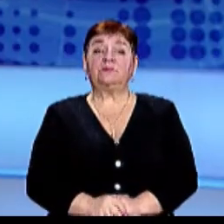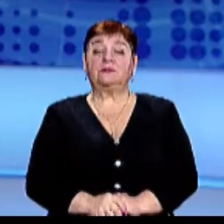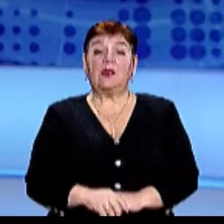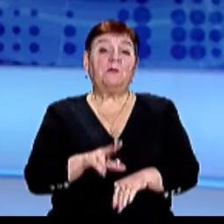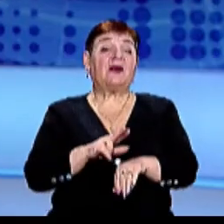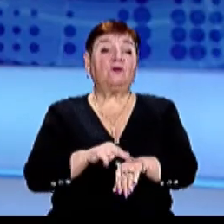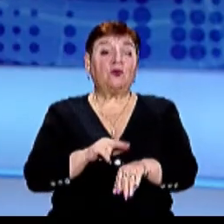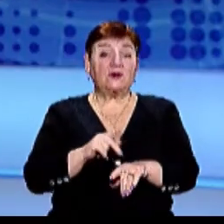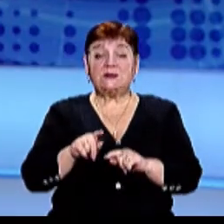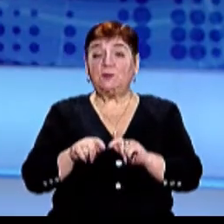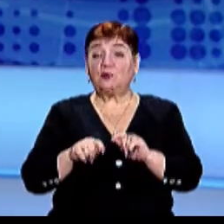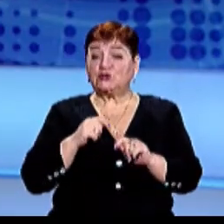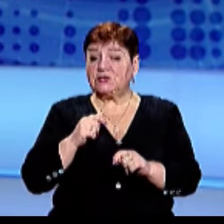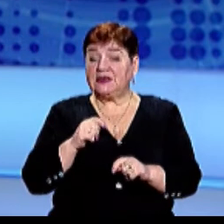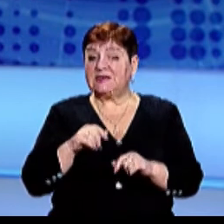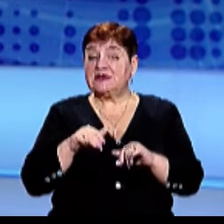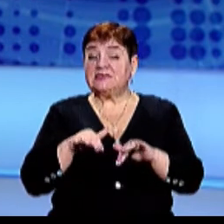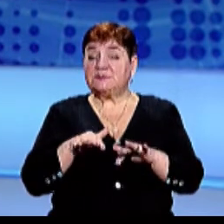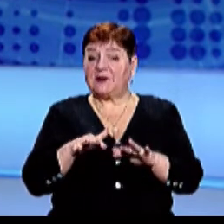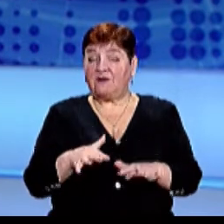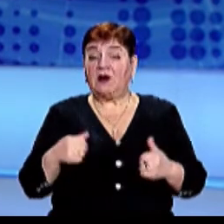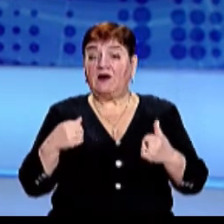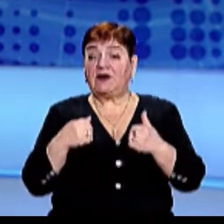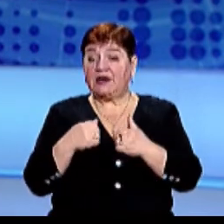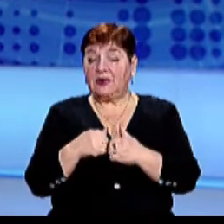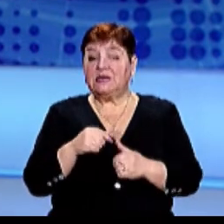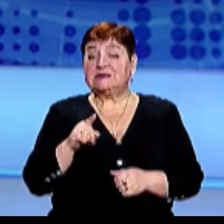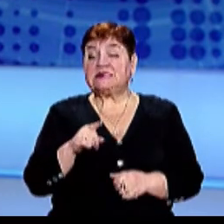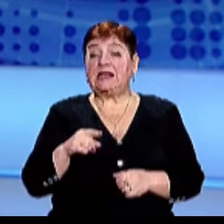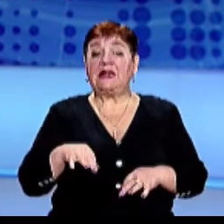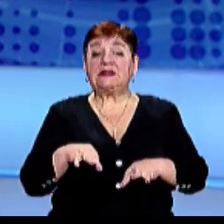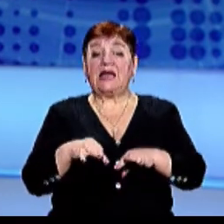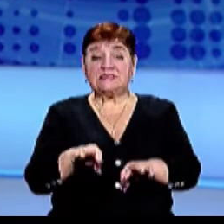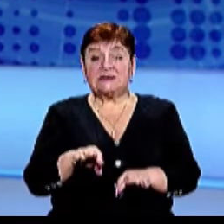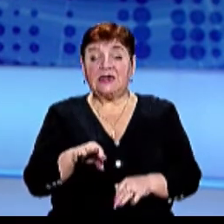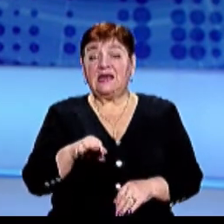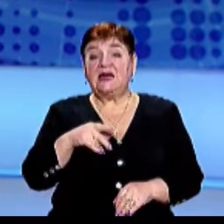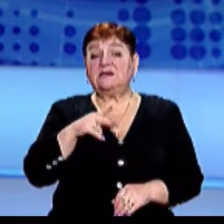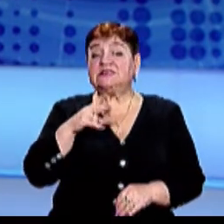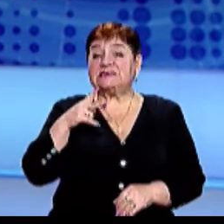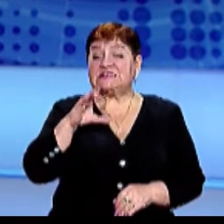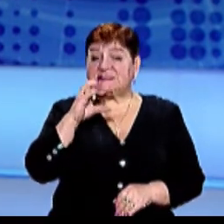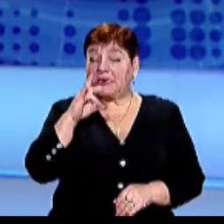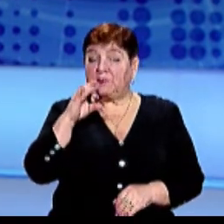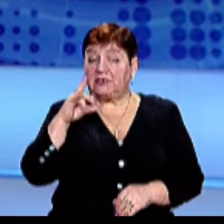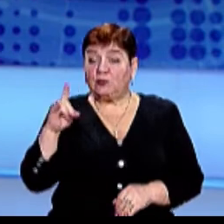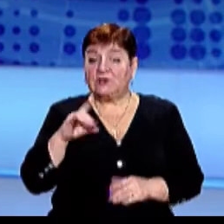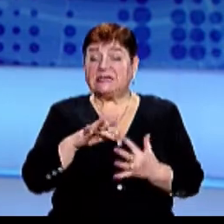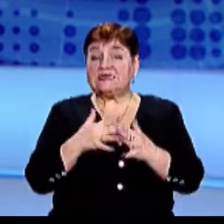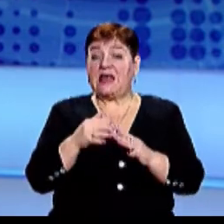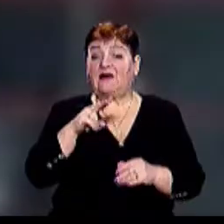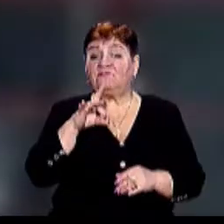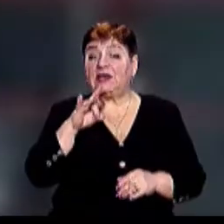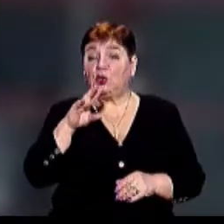Правоохоронці порушили кримінальну справу за фактом аварії, яка, нагадую, сталася на трасі Санкт-Петербург-Невель поблизу села Рудо